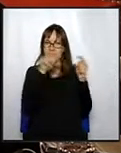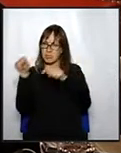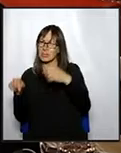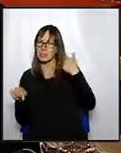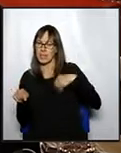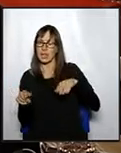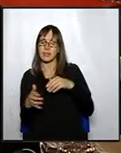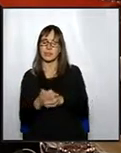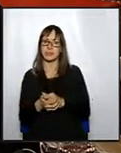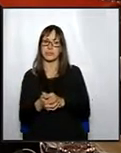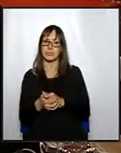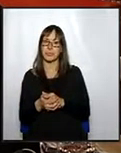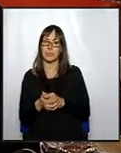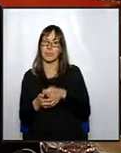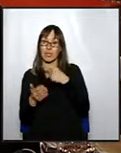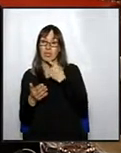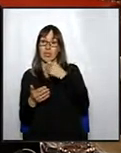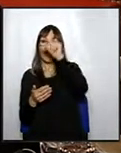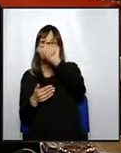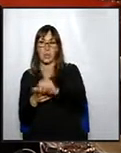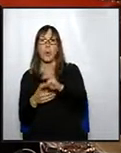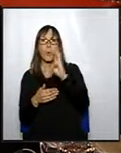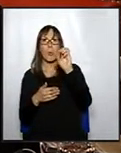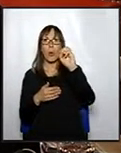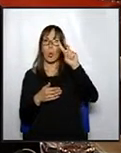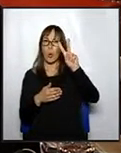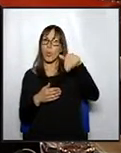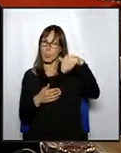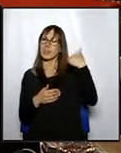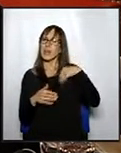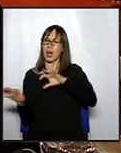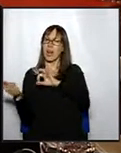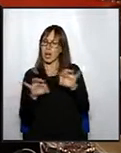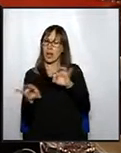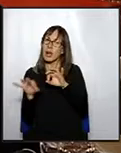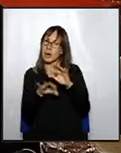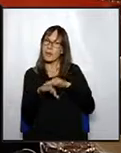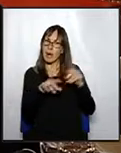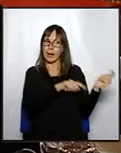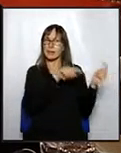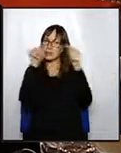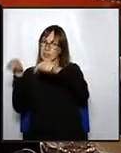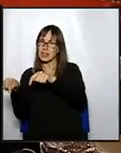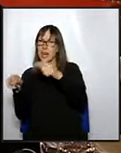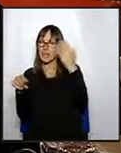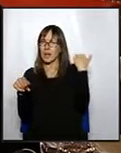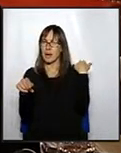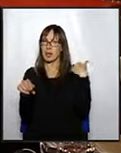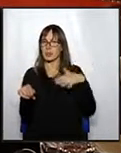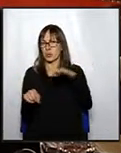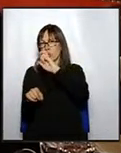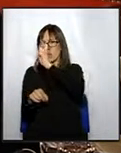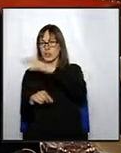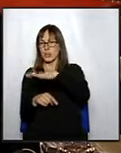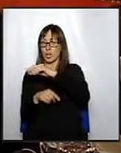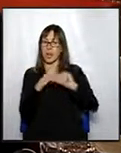És cert, com diu la moció, que el PAUM preveu el trasllat d'aquesta gasolinera per tal de poder ampliar el parc Monsenyor Esteve Oriols